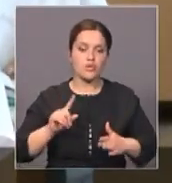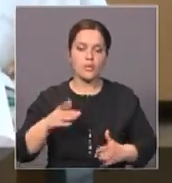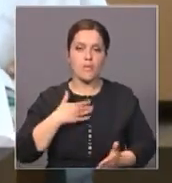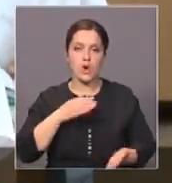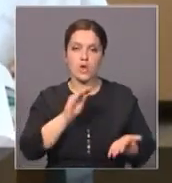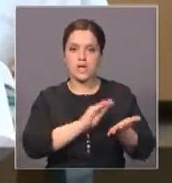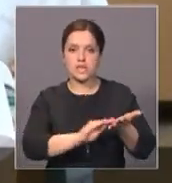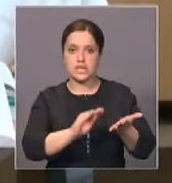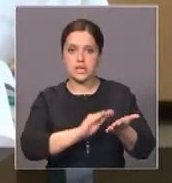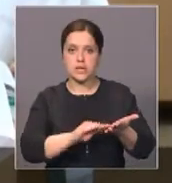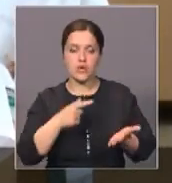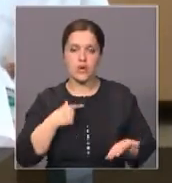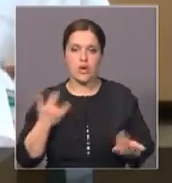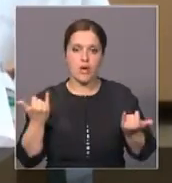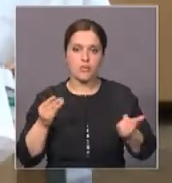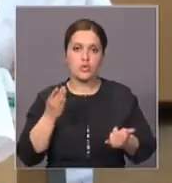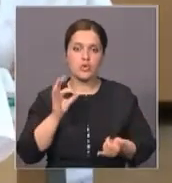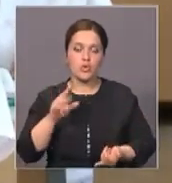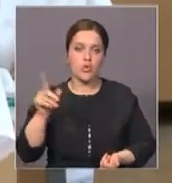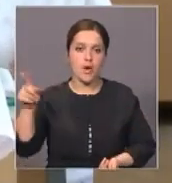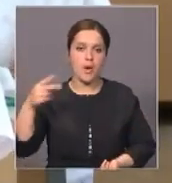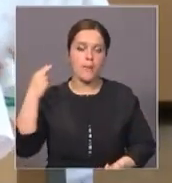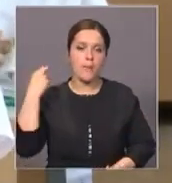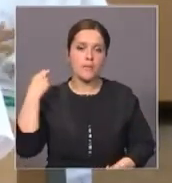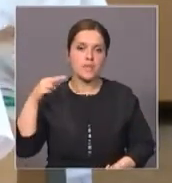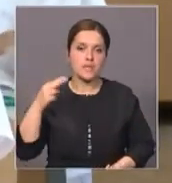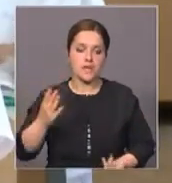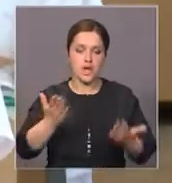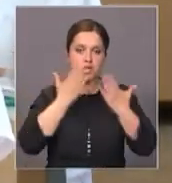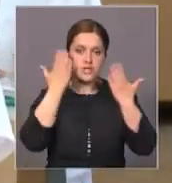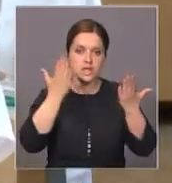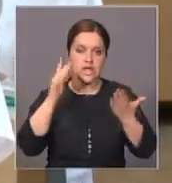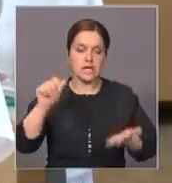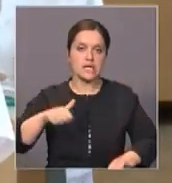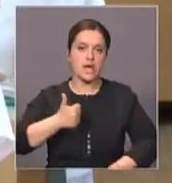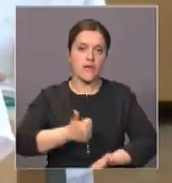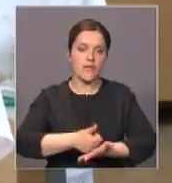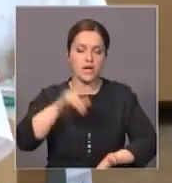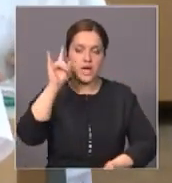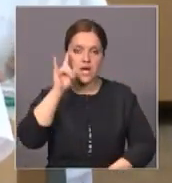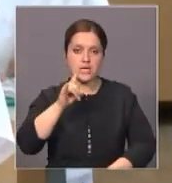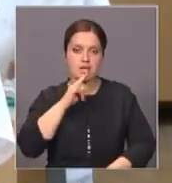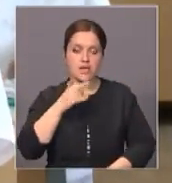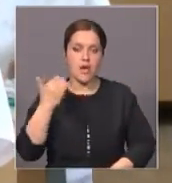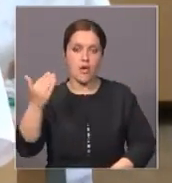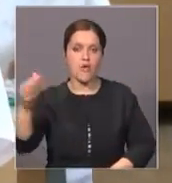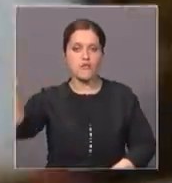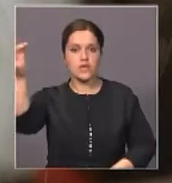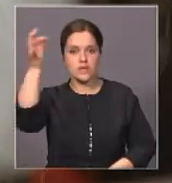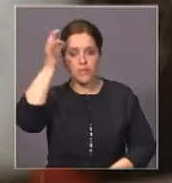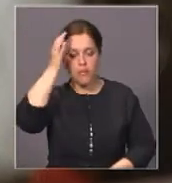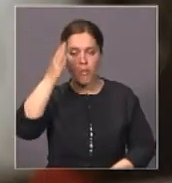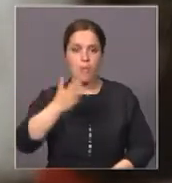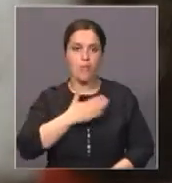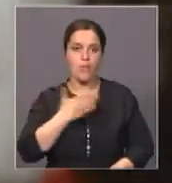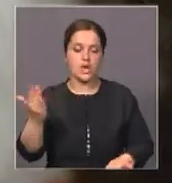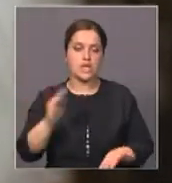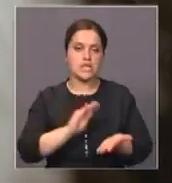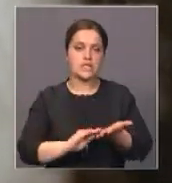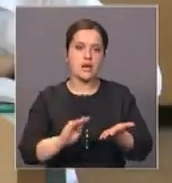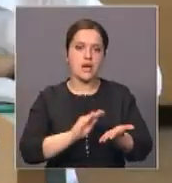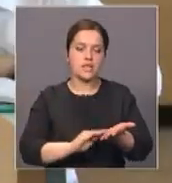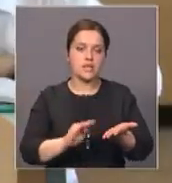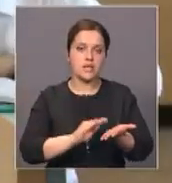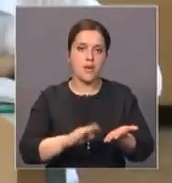Я в шоке была от того, что президент, голова Казахстана, вспомнил мое сочинение,